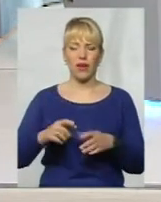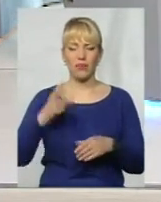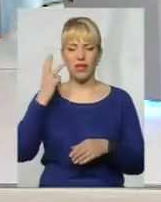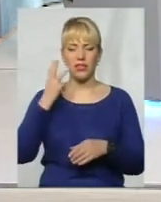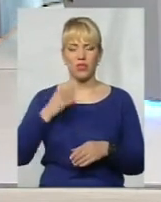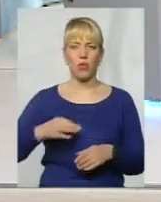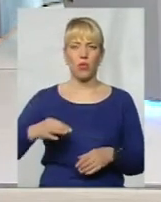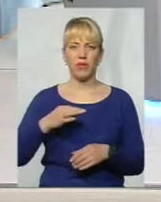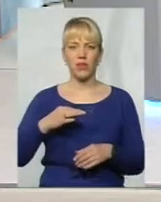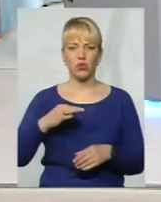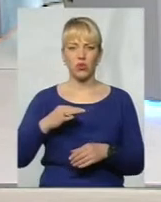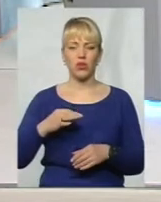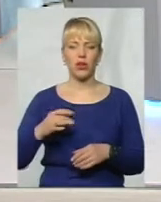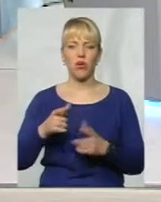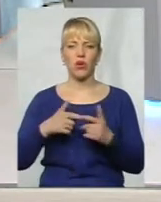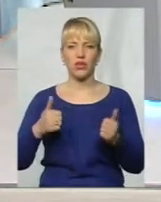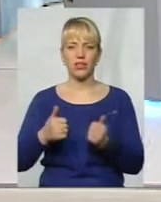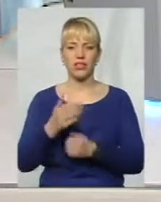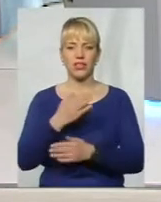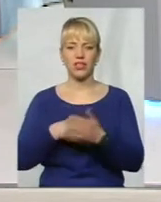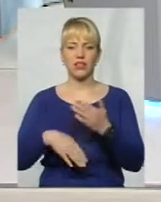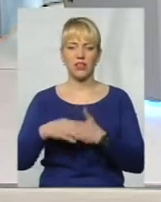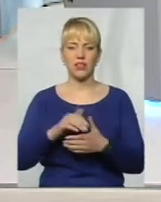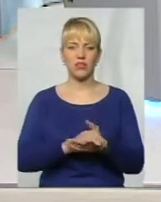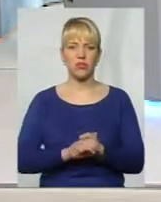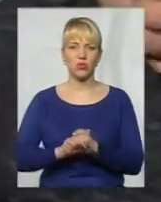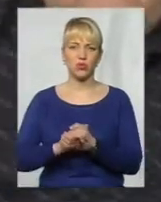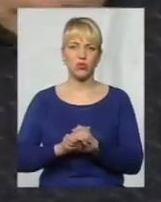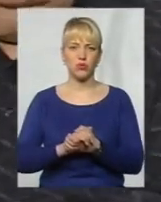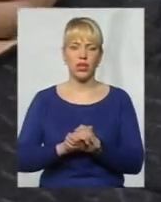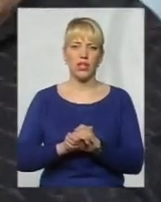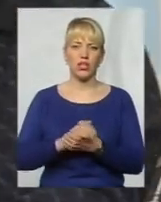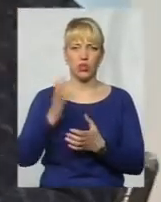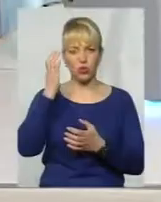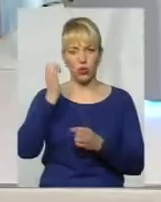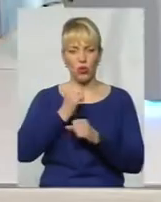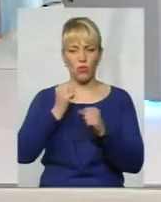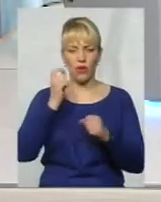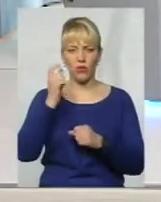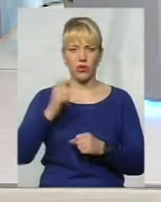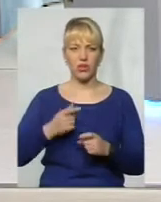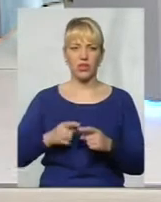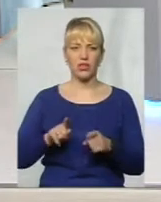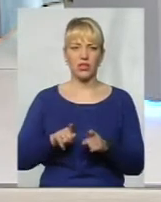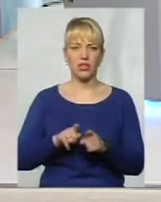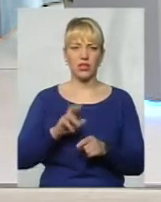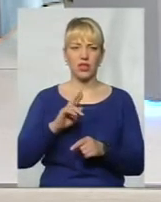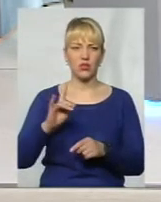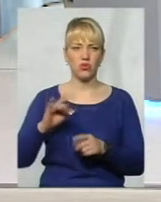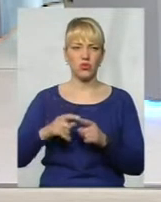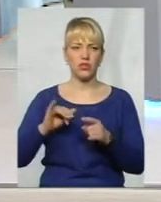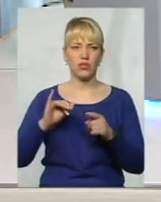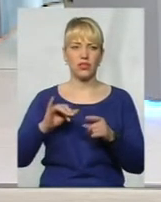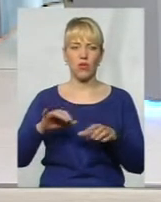інвалідів «Союз Чорнобиль-Україна» та Володимир Анатолій Щекимчук – голова обласної організації Всеукраїнського громадського об